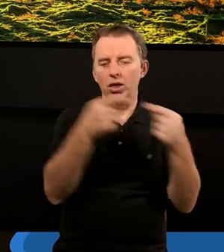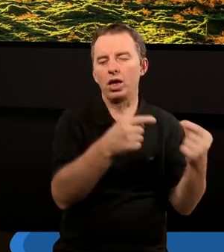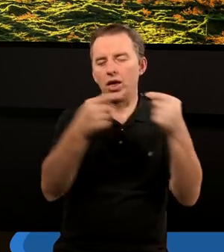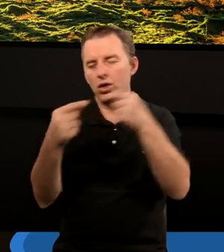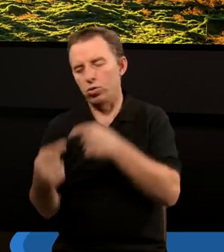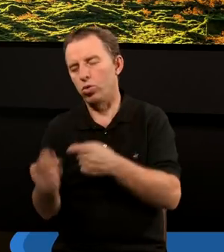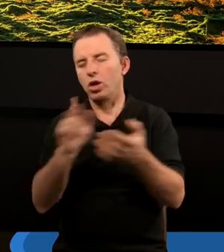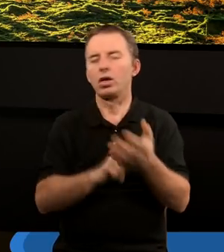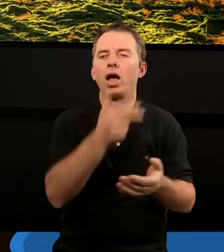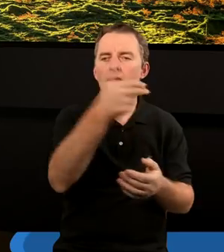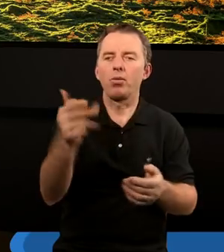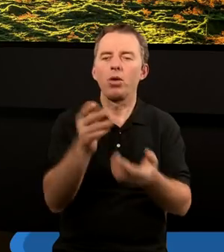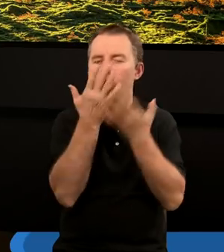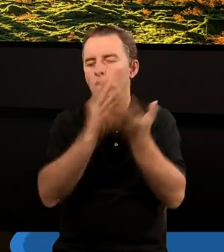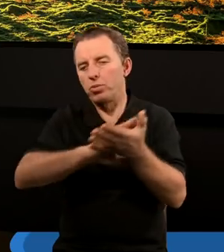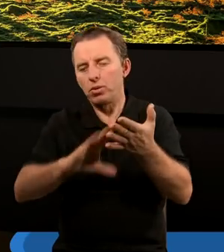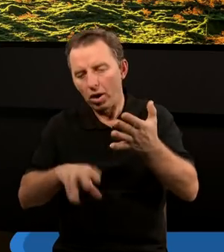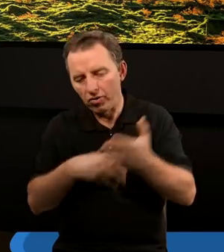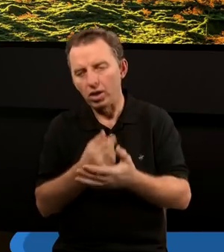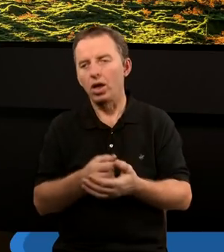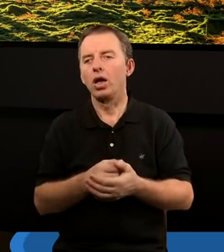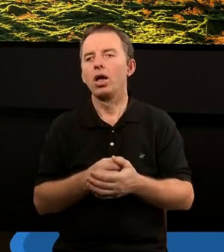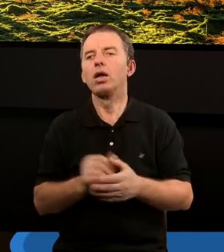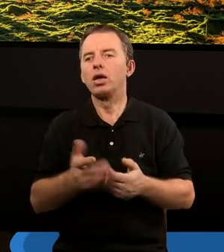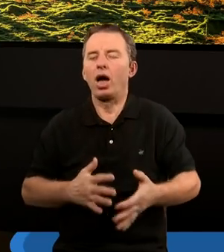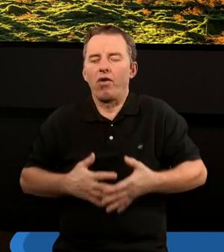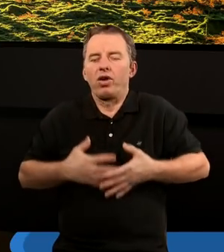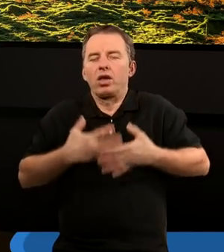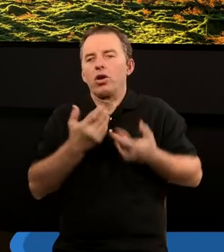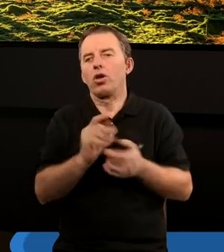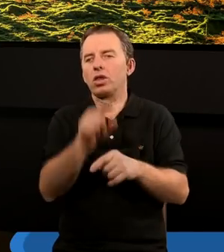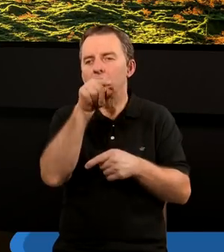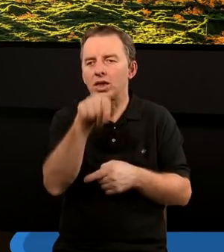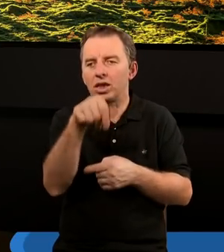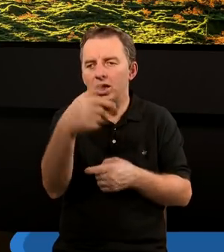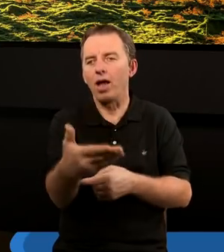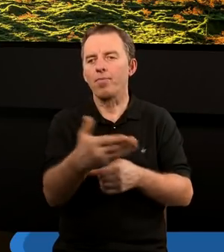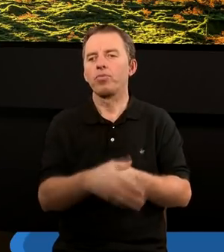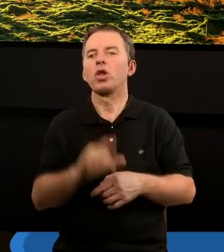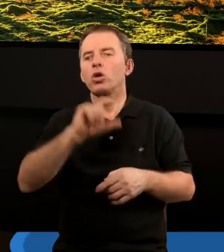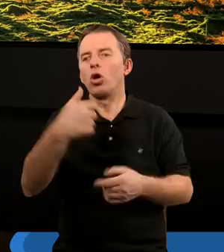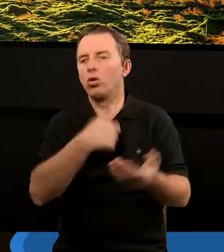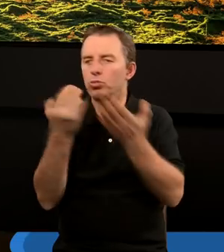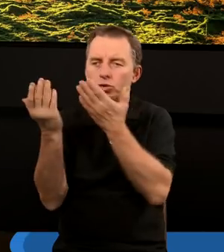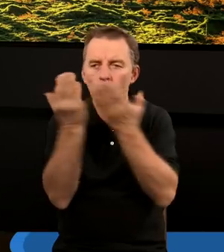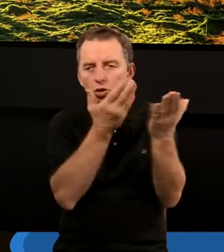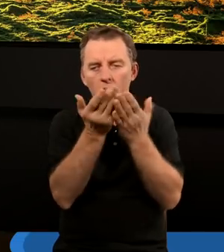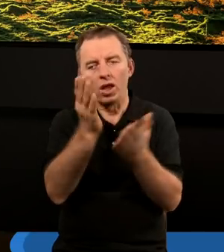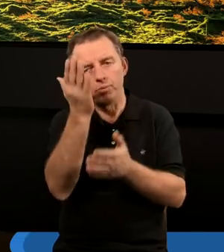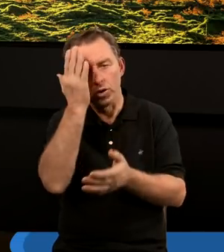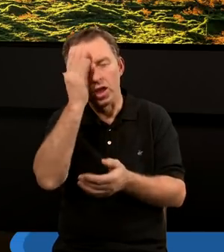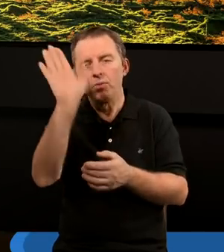dyskutując na temat przeczytanych tekstów Pisma Świętego, zachwycając się tym, co w nich przeczytaliśmy,